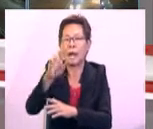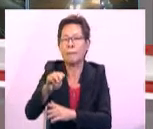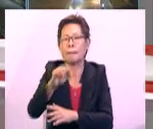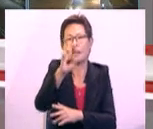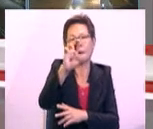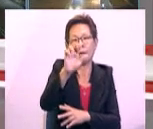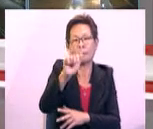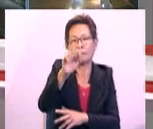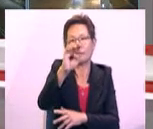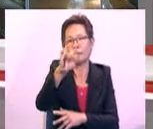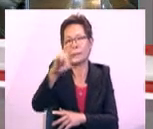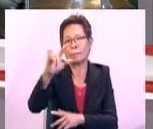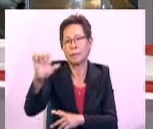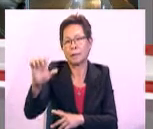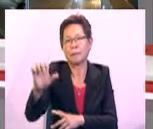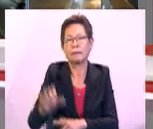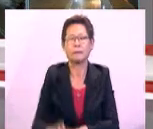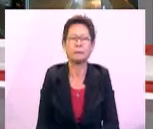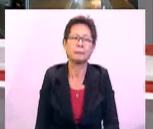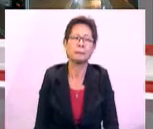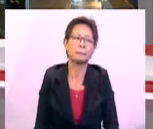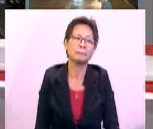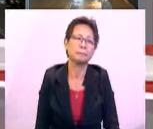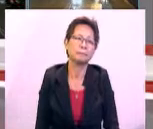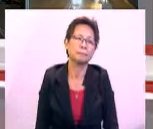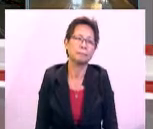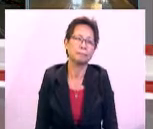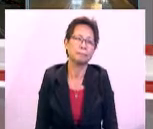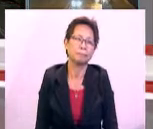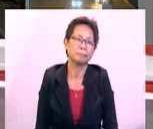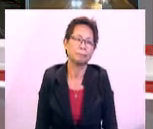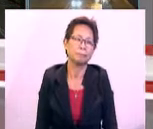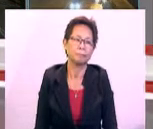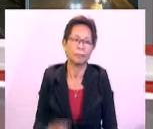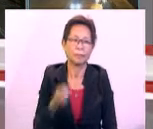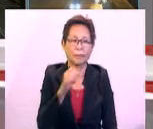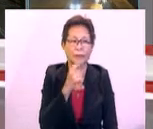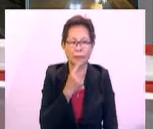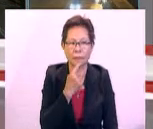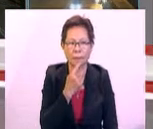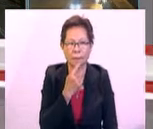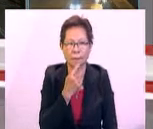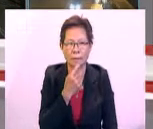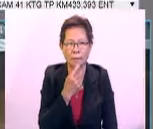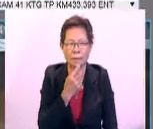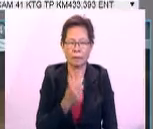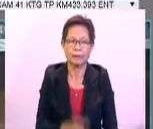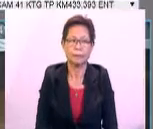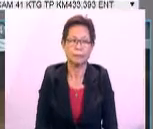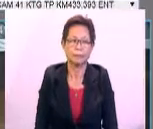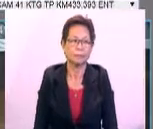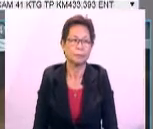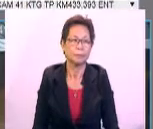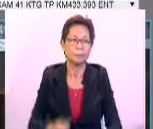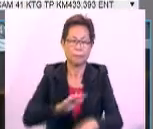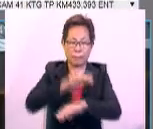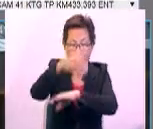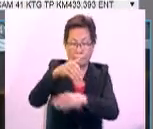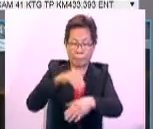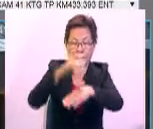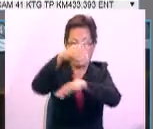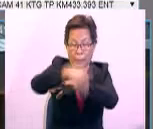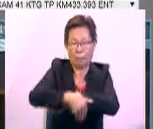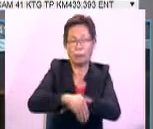Zekon. Silakan. Rakan penyampai di Angkasa Peri, aliran trafik di lebuh raya utama negara pada malam ini